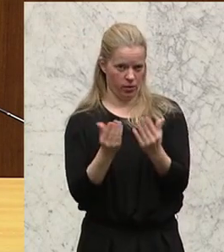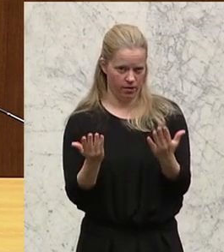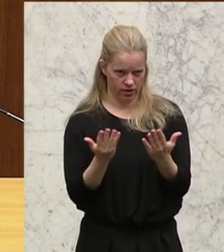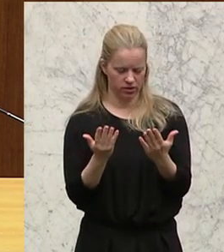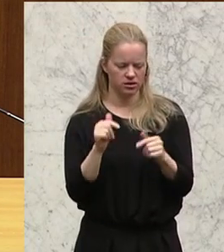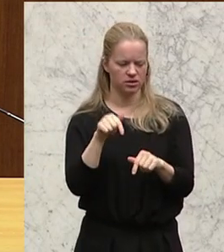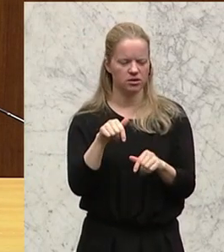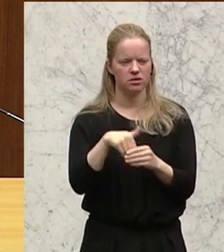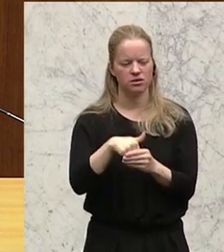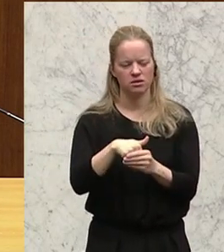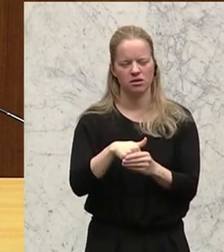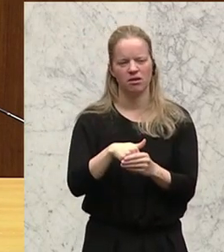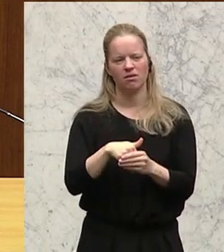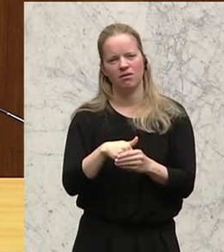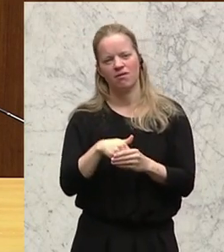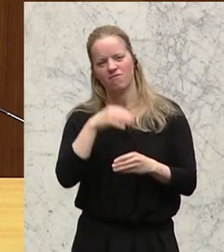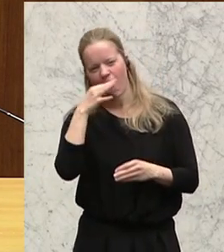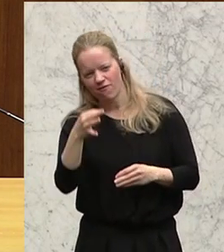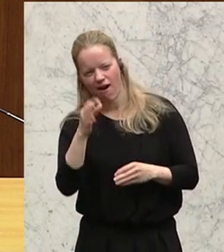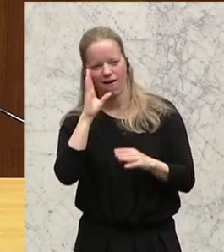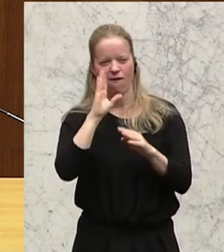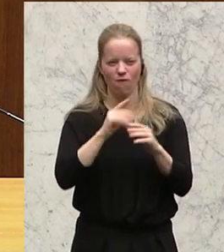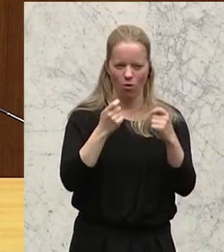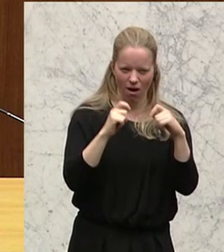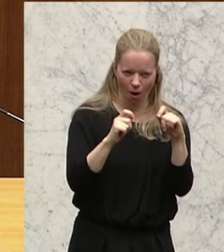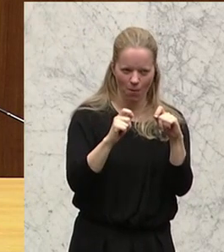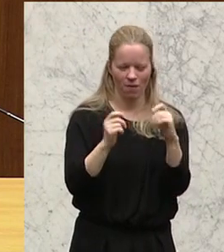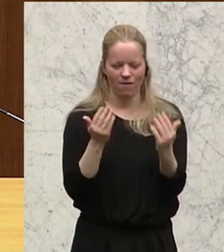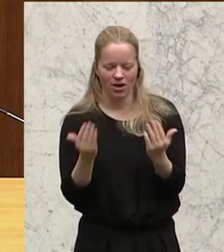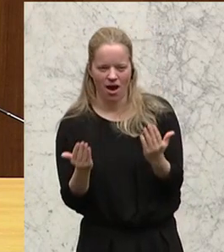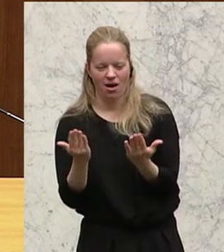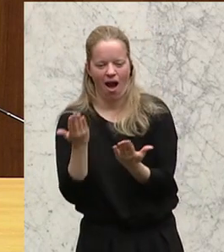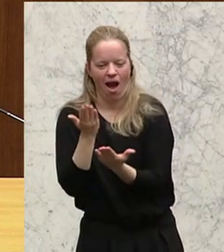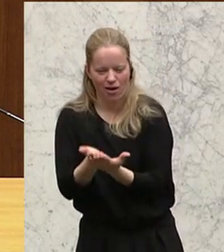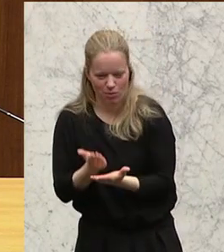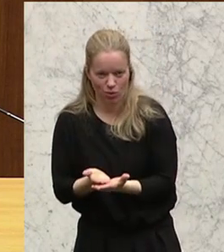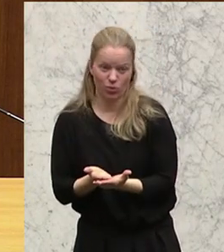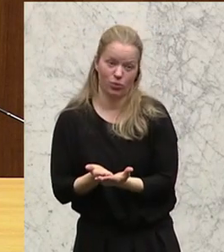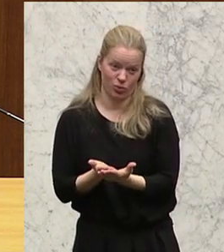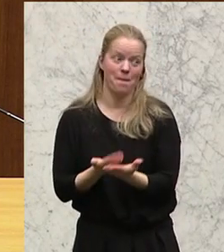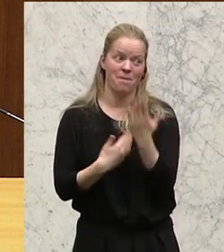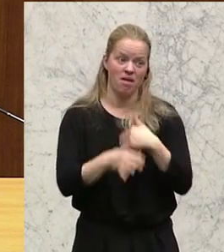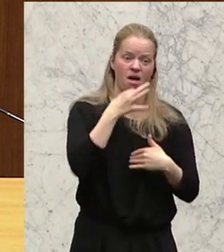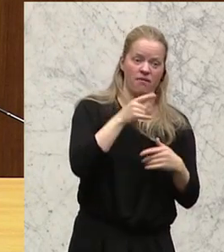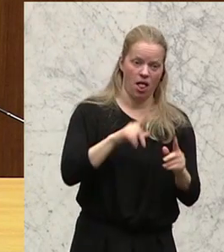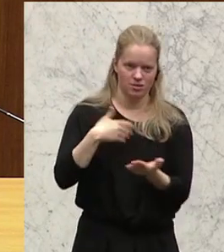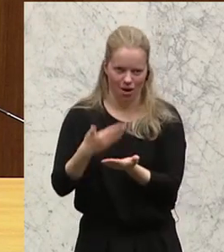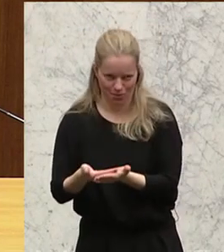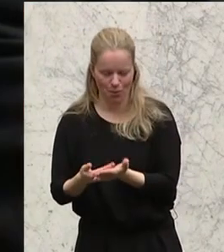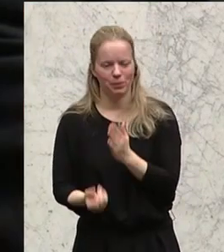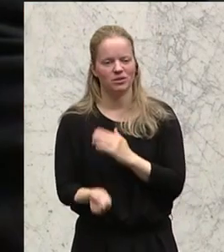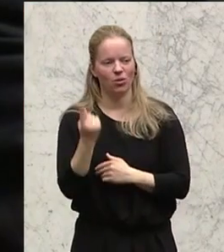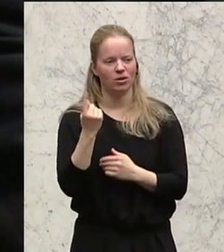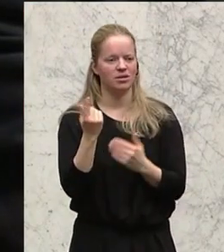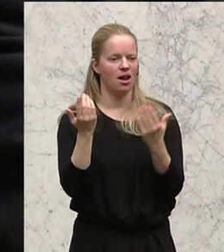Nachfrage nach Wohnraum das Angebot bei Weitem übersteigt. Dieser Umstand trifft natürlich wenig auf den ländlichen